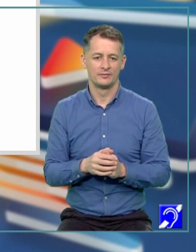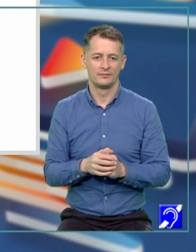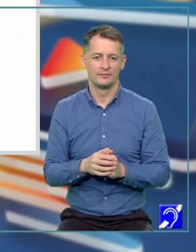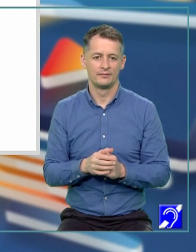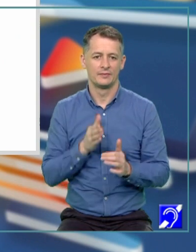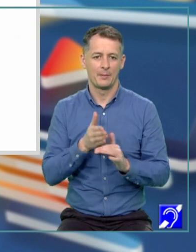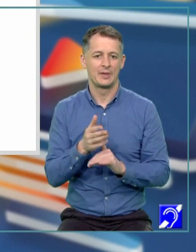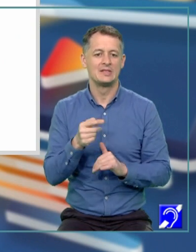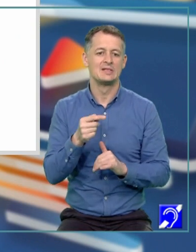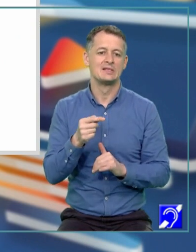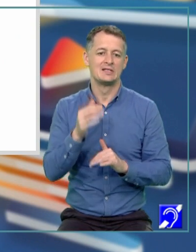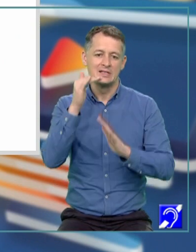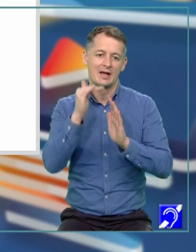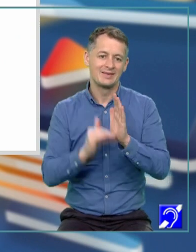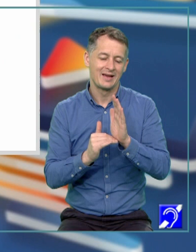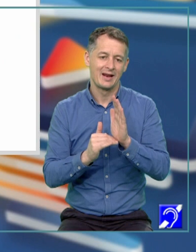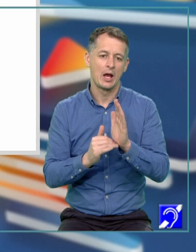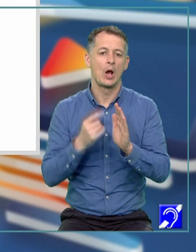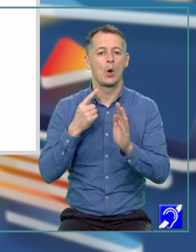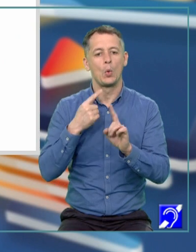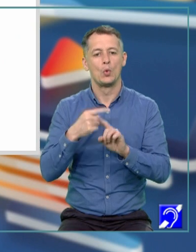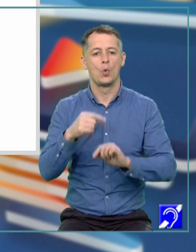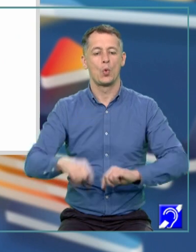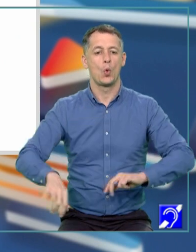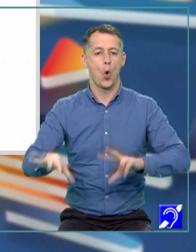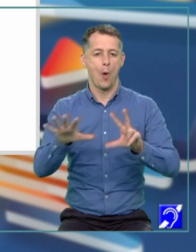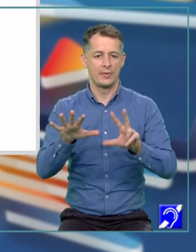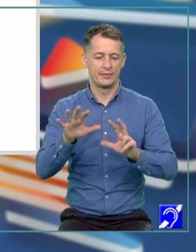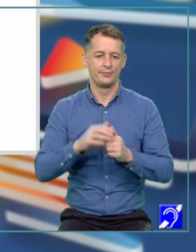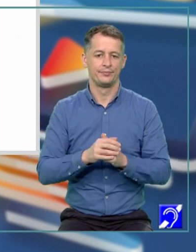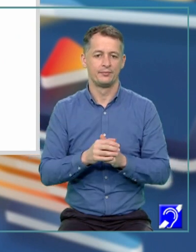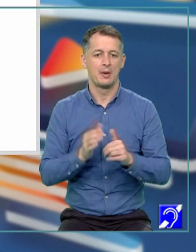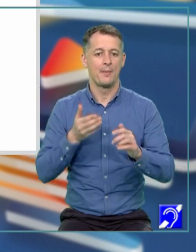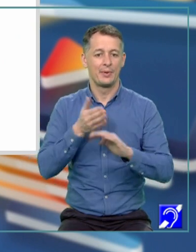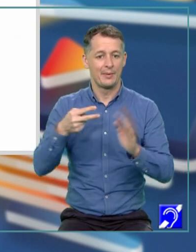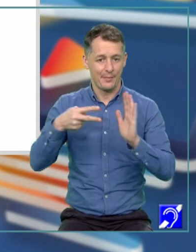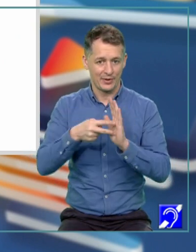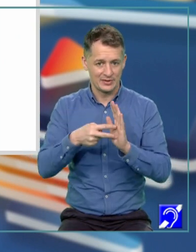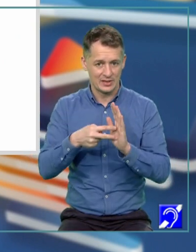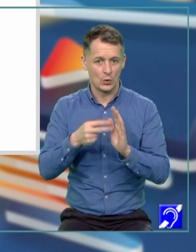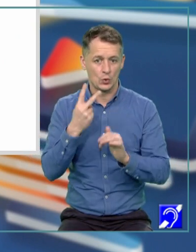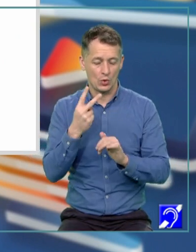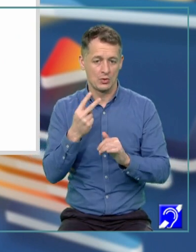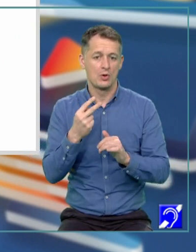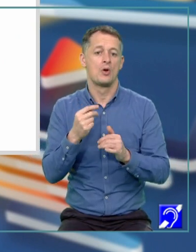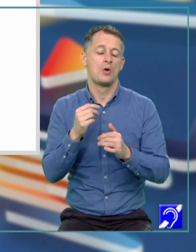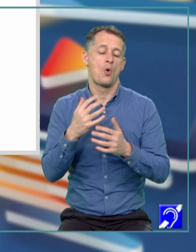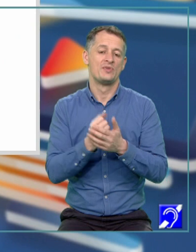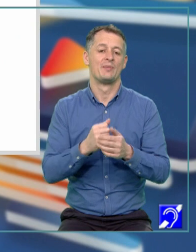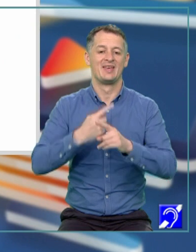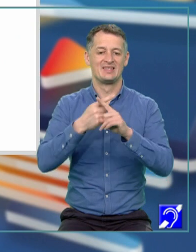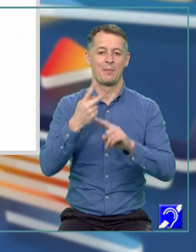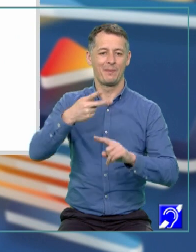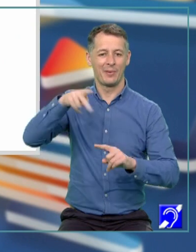Prin scăderea cu 8, prin împărțirea cu minus 2, obținem X pătrat egal cu 4. Ei bine,